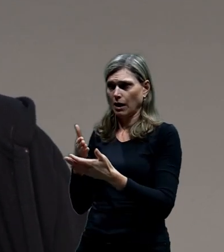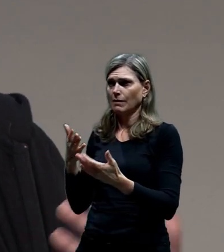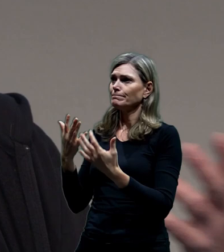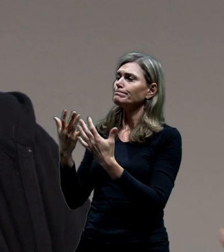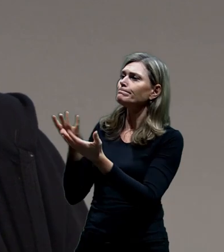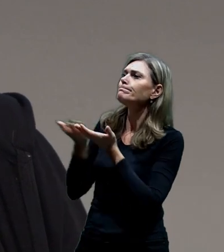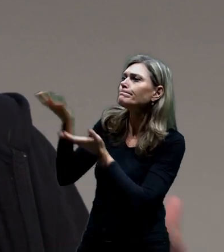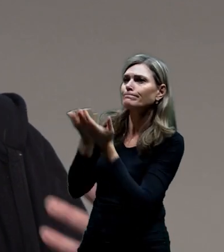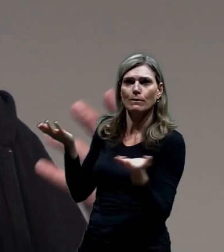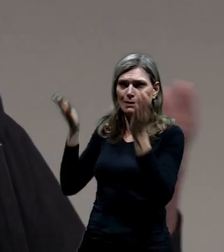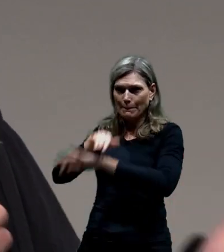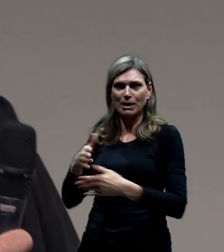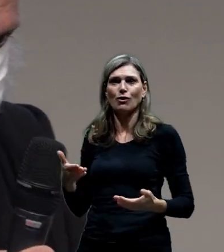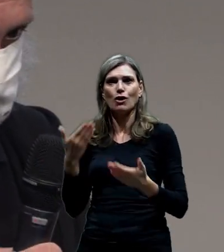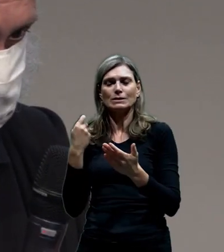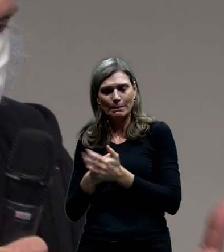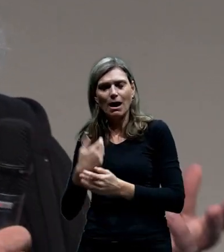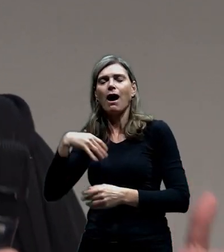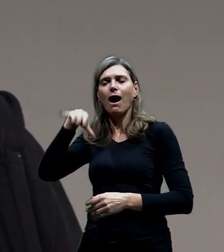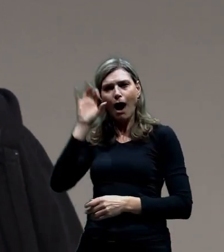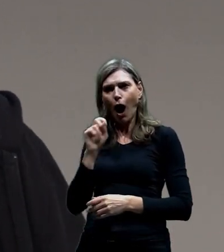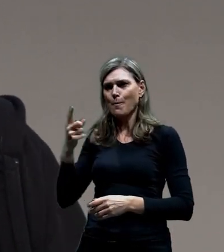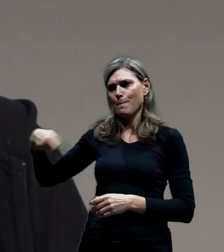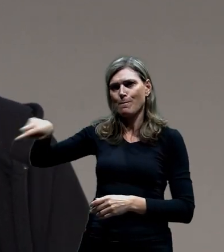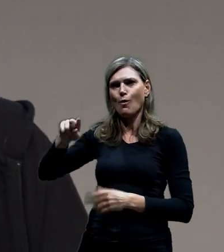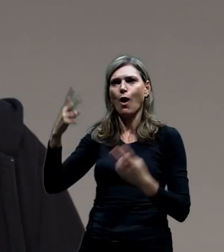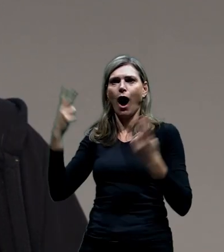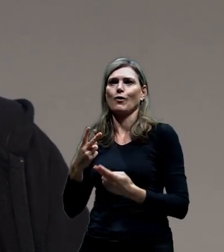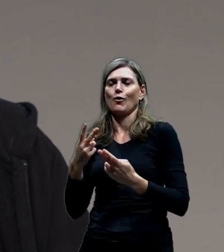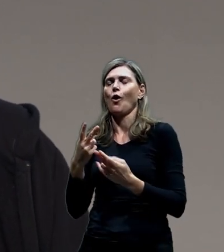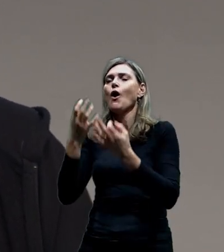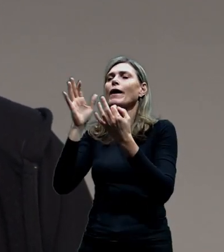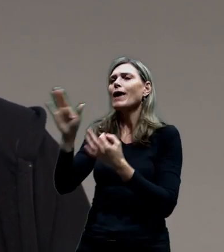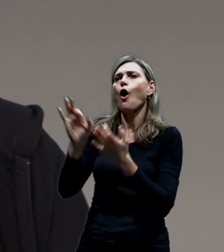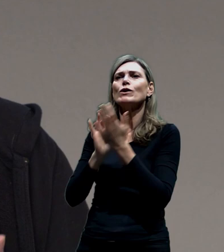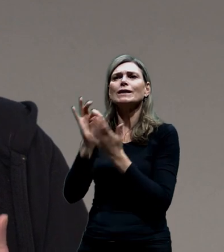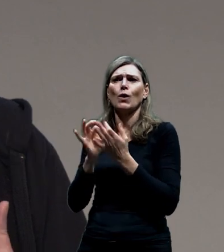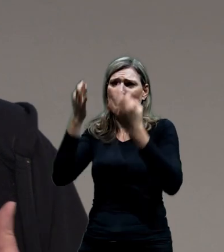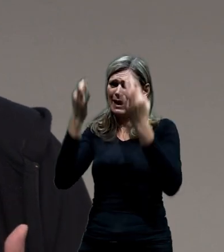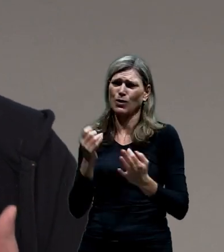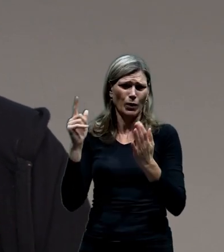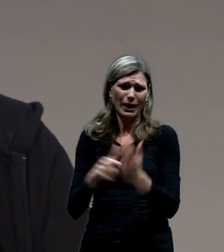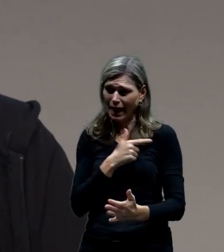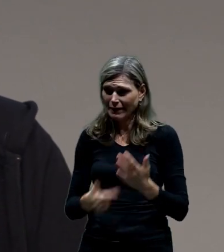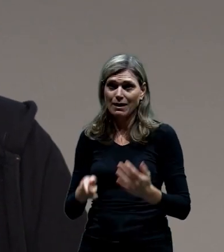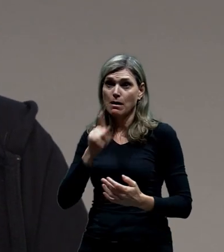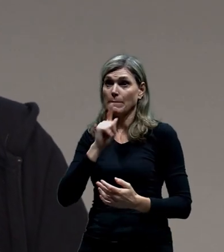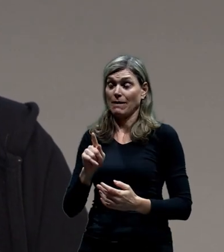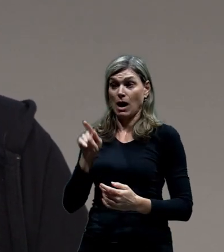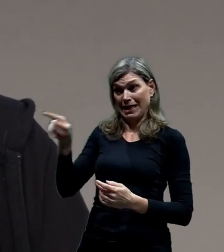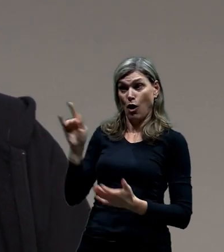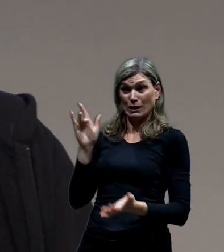takže chápu, že kolegové nejsou úplně v jednoduché situaci, že to je strašlivá úloha